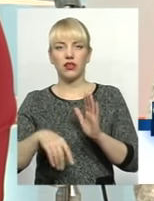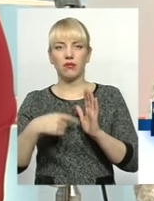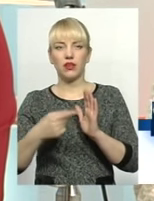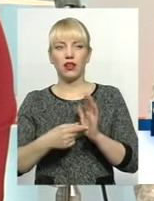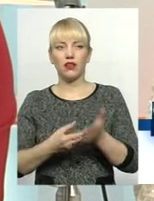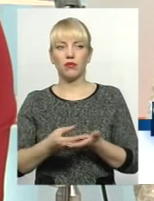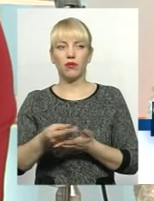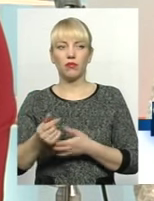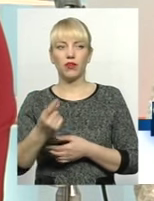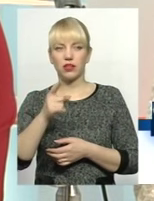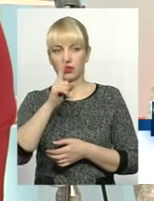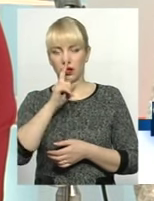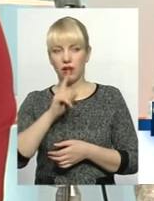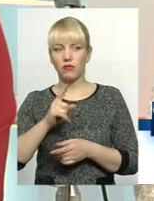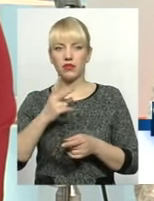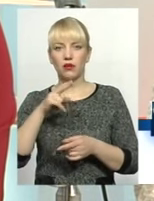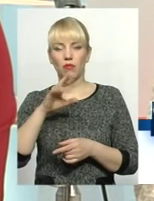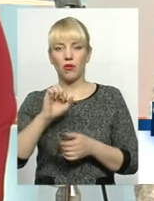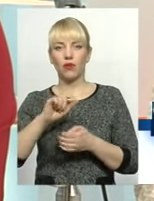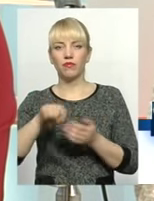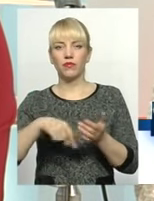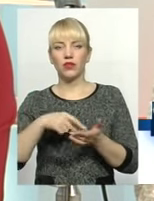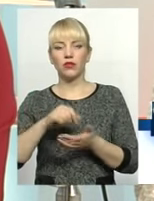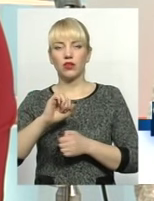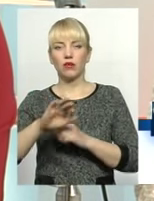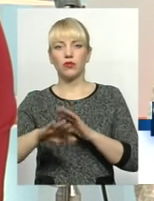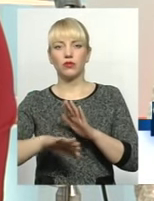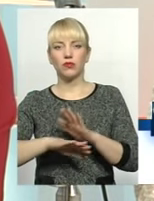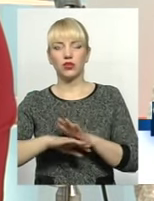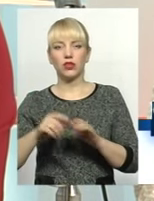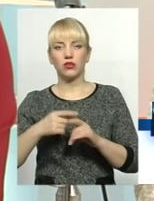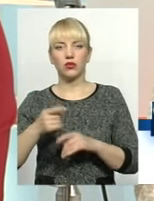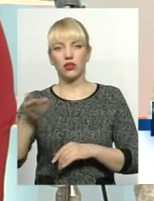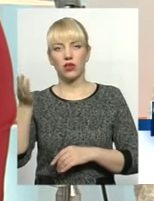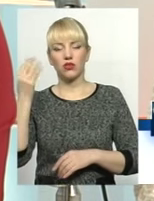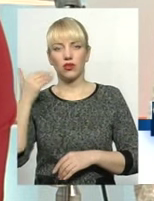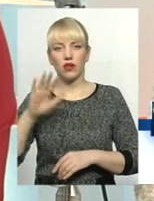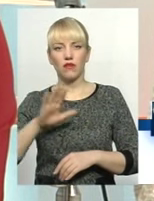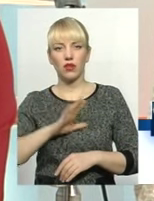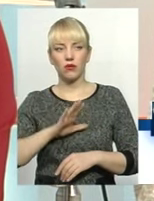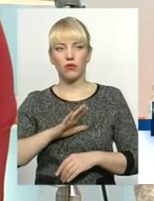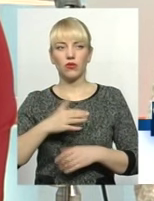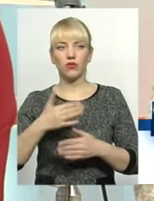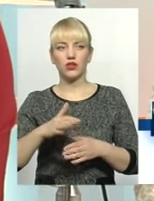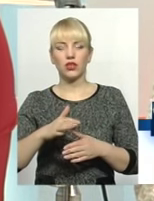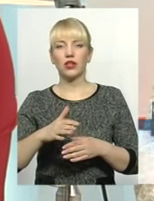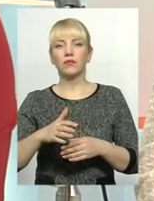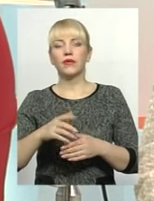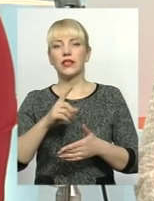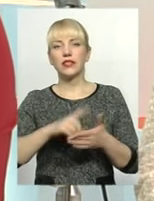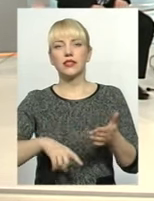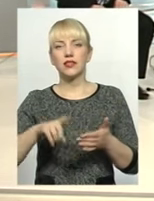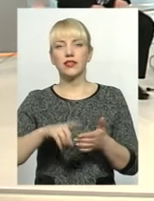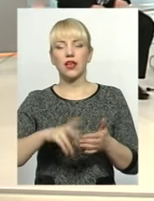один єдиний місяць по Кам'янцю-Подільському, тому що нещодавно ми зняли колективний трудовий спір з контролю, це по Стару